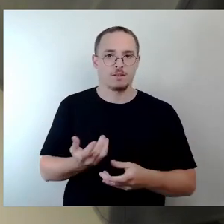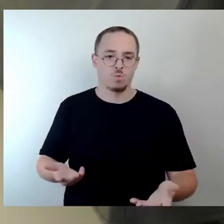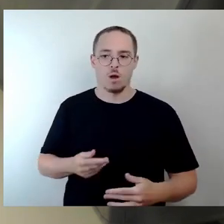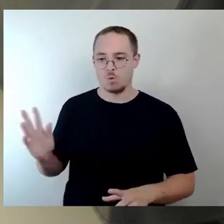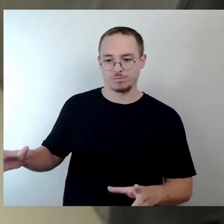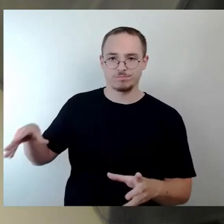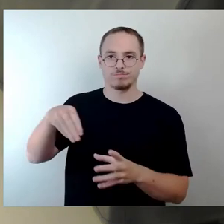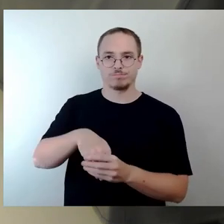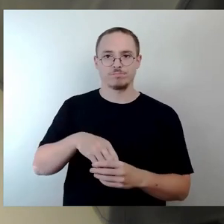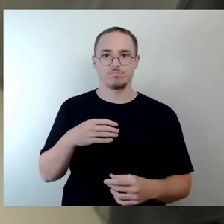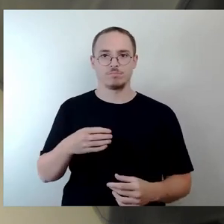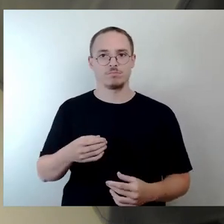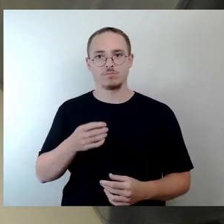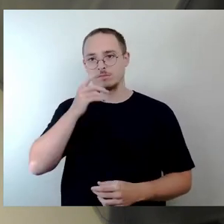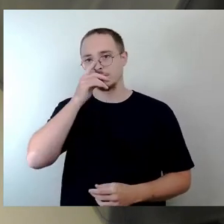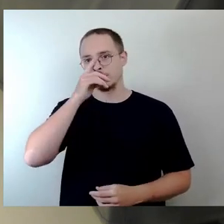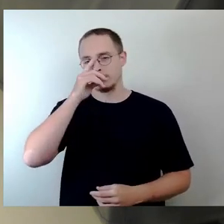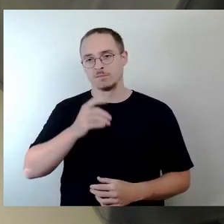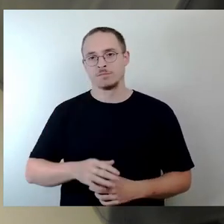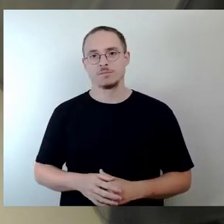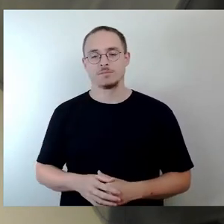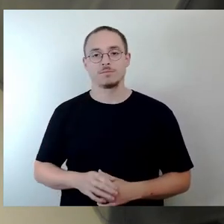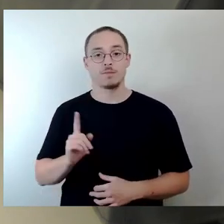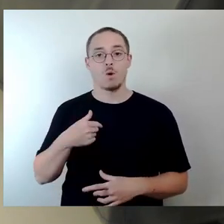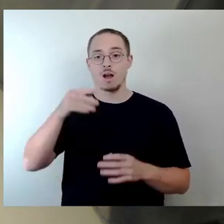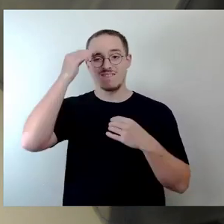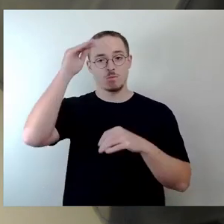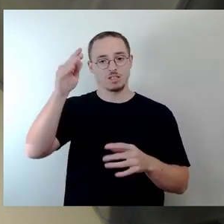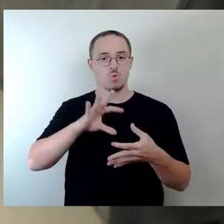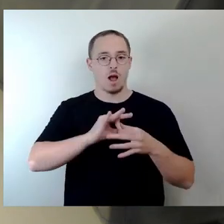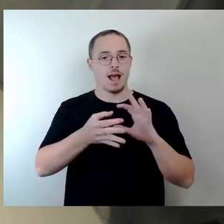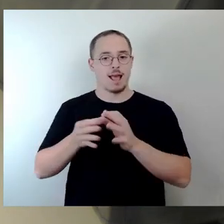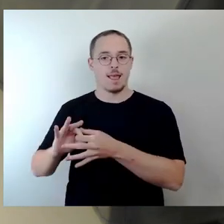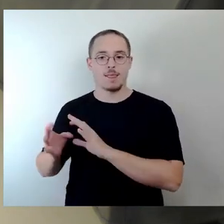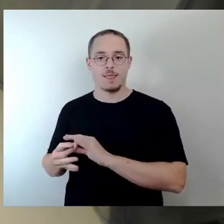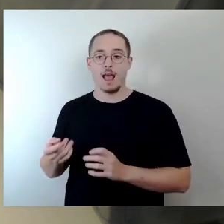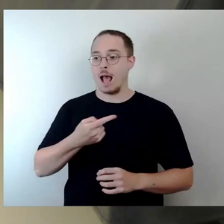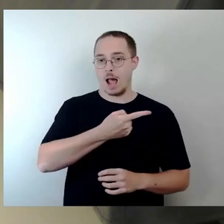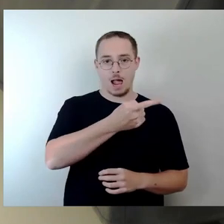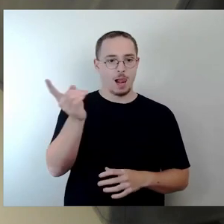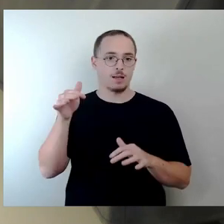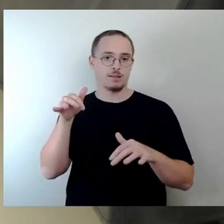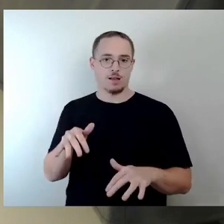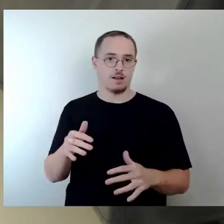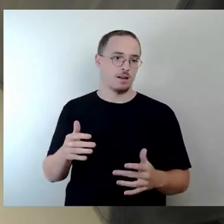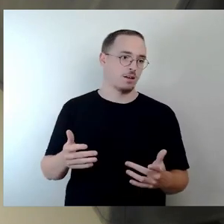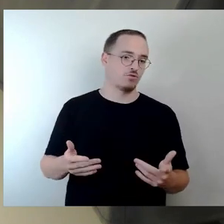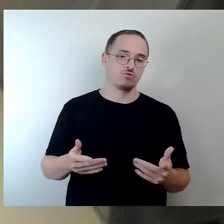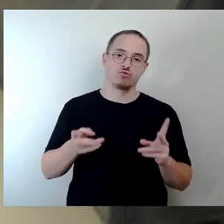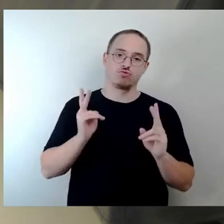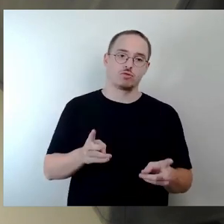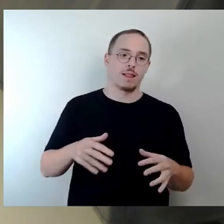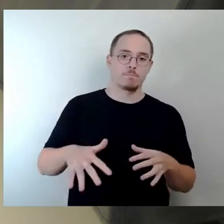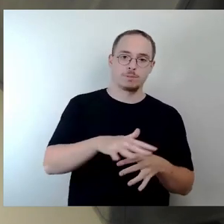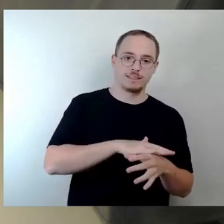durchgehende Informationskette aller Wahlvorstände über die Stadtbezugsamtsleitung bis zum Stadtwahlleiter. Und darüber